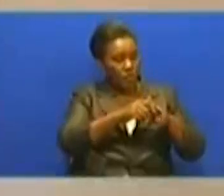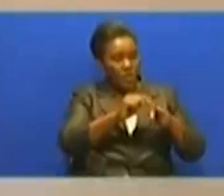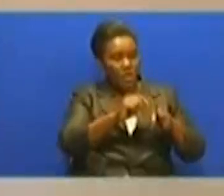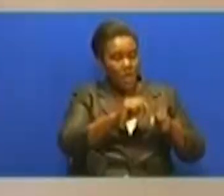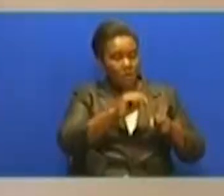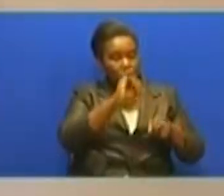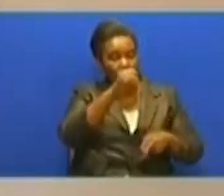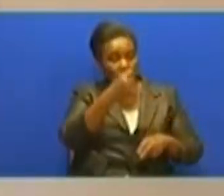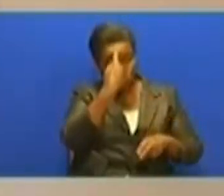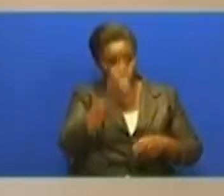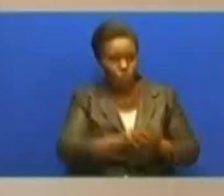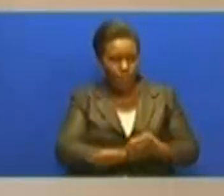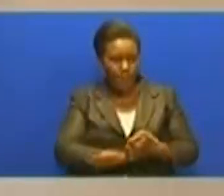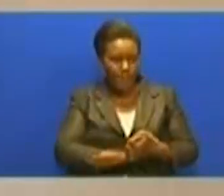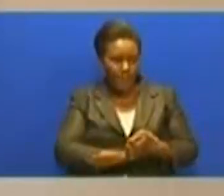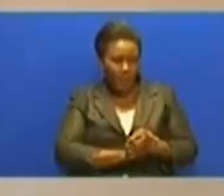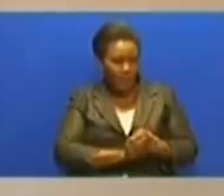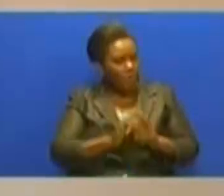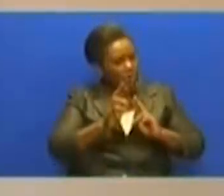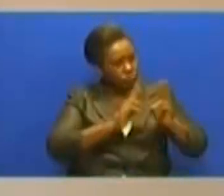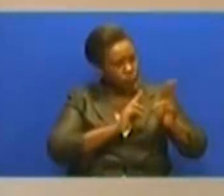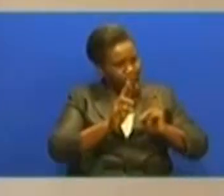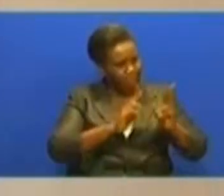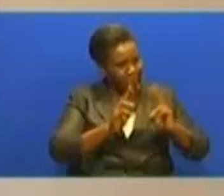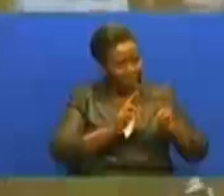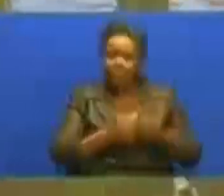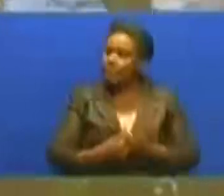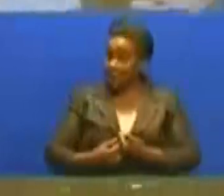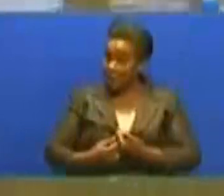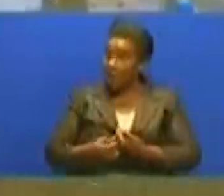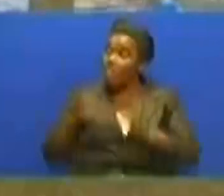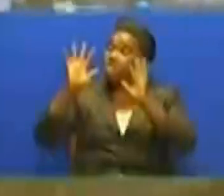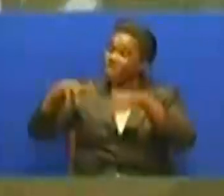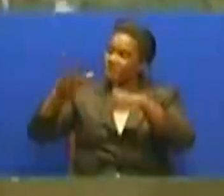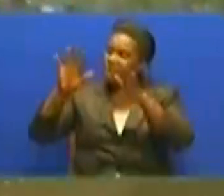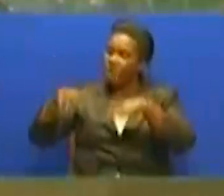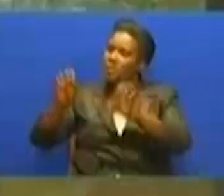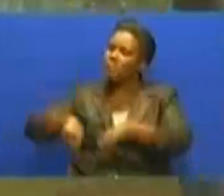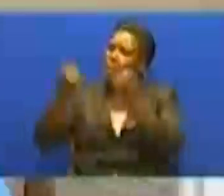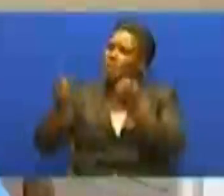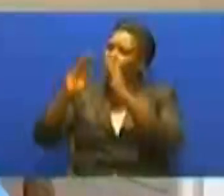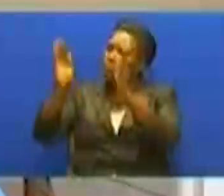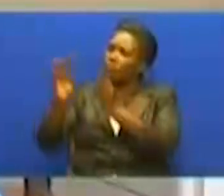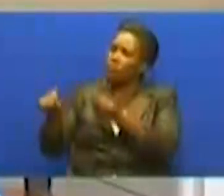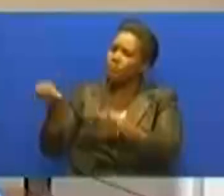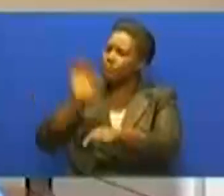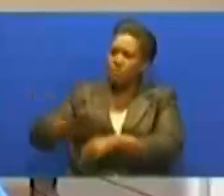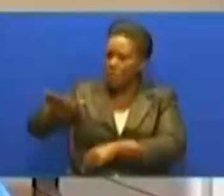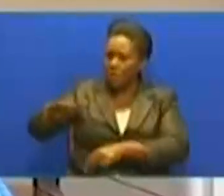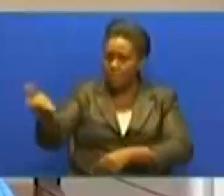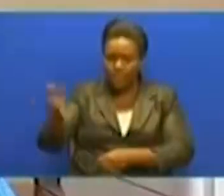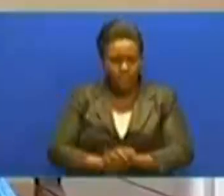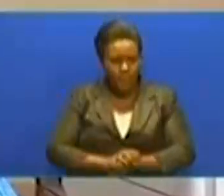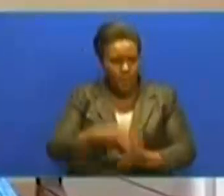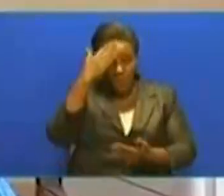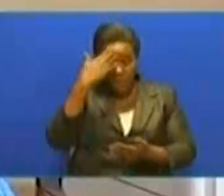jidja dudoma na kutana muandisi ludigija ludigija ambayo nasema mfozna zondole ya kunyesha zimiharibu baadha miundombinu ebustani